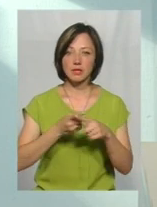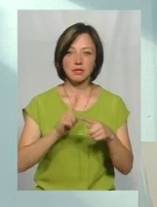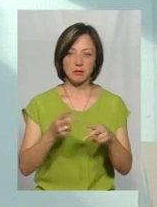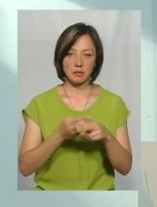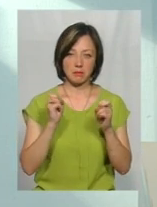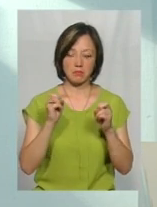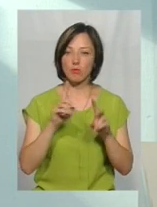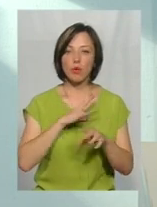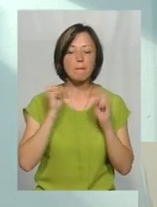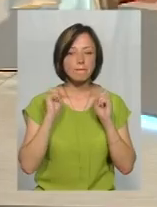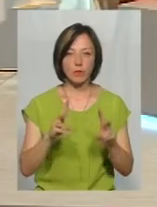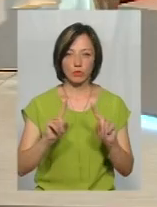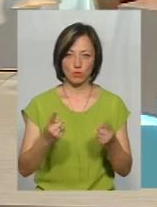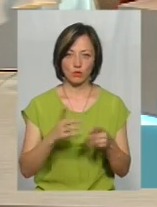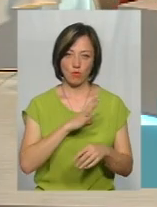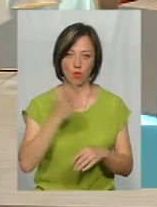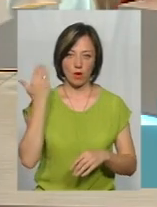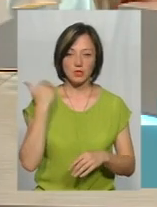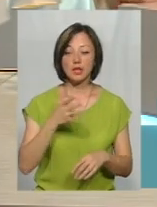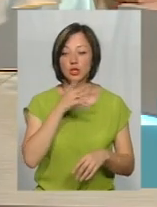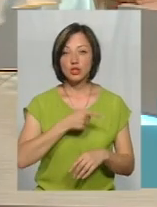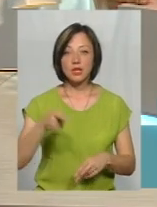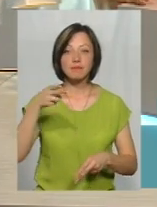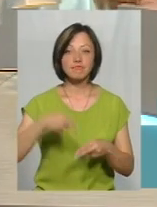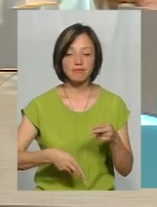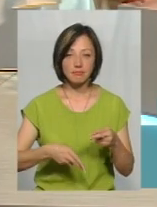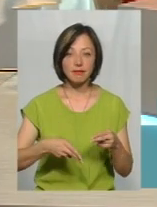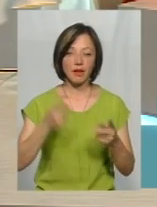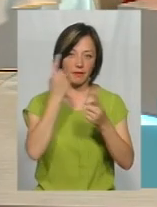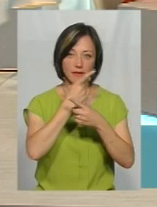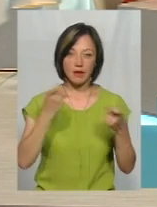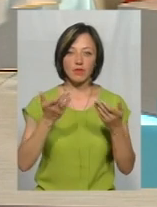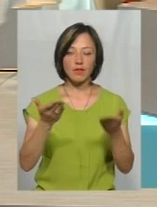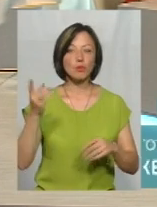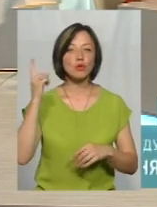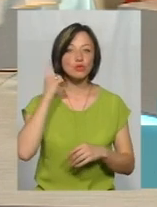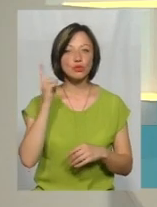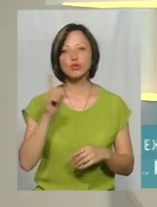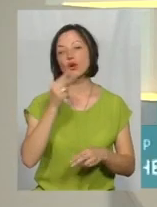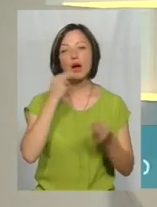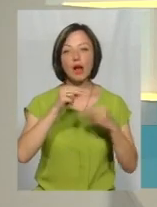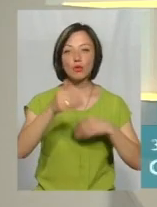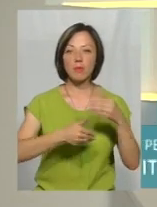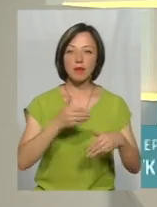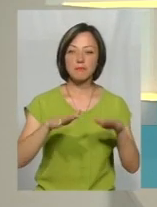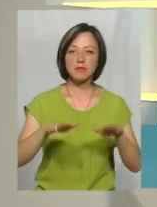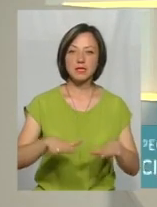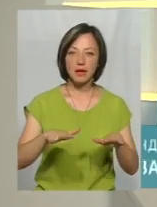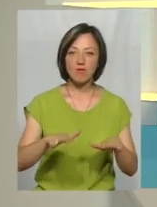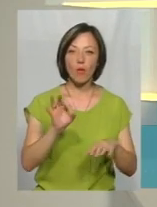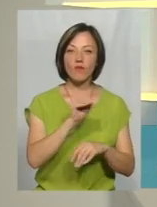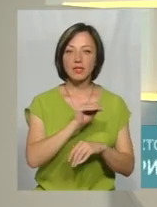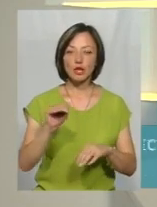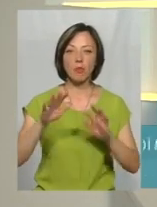небезпечно. Дякую вам. Час нашого ефіру вже вичерпано. Ви почули, що краще купатися в місцевих, навіть